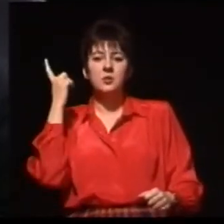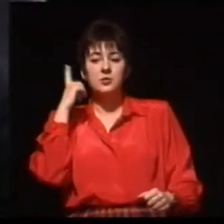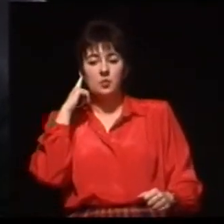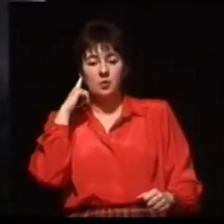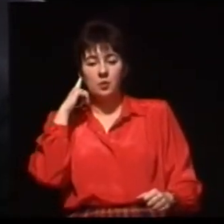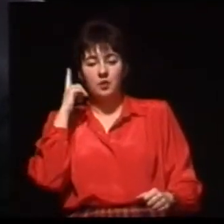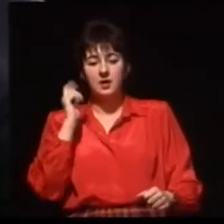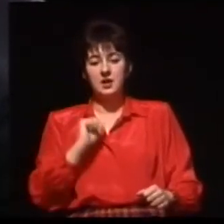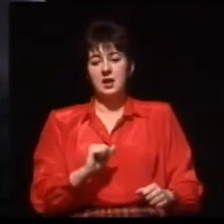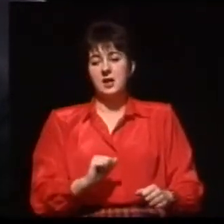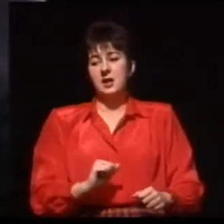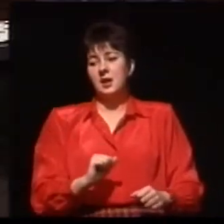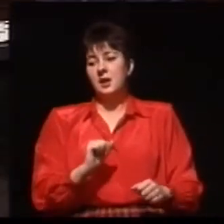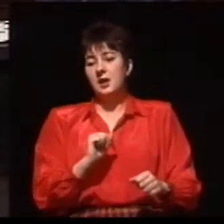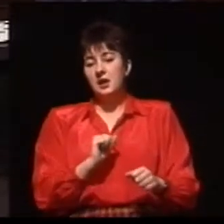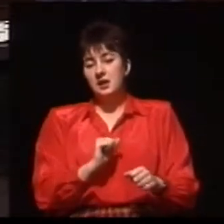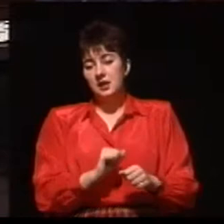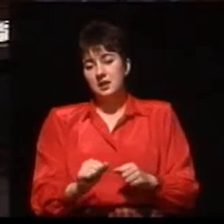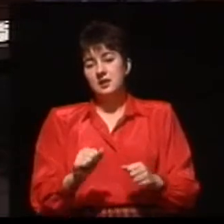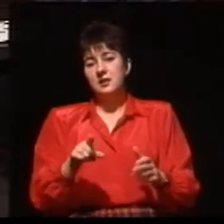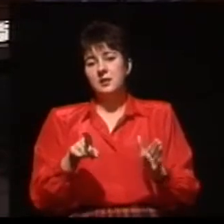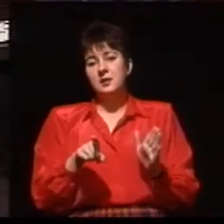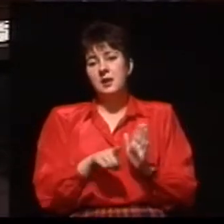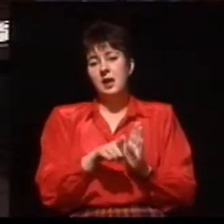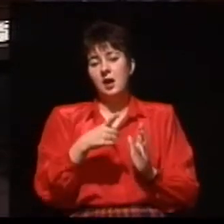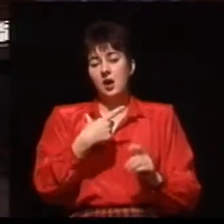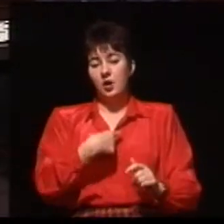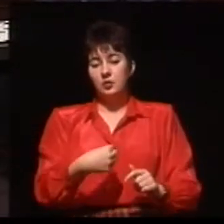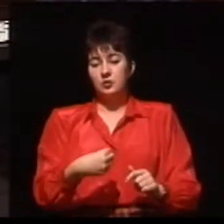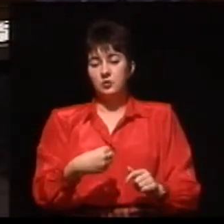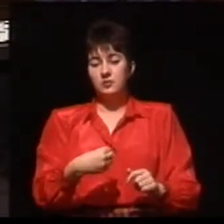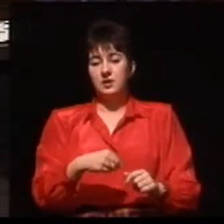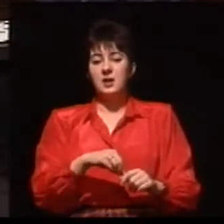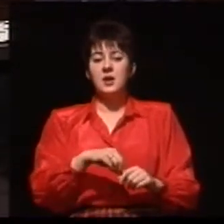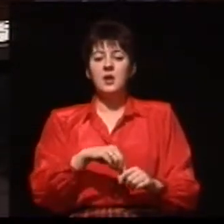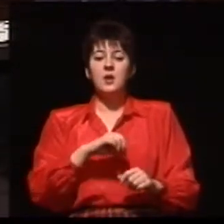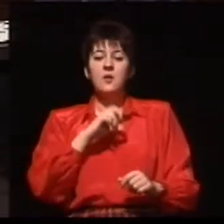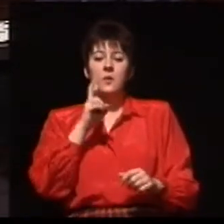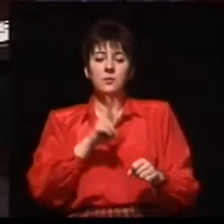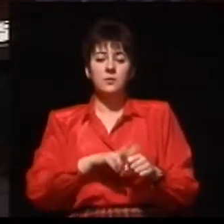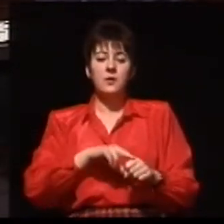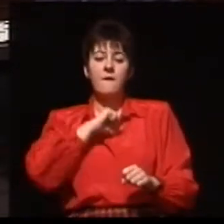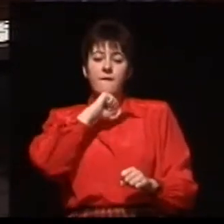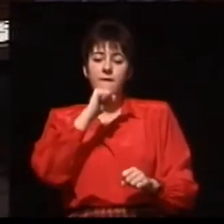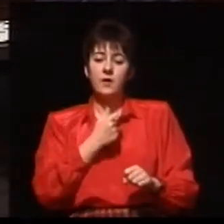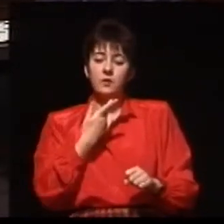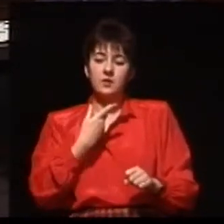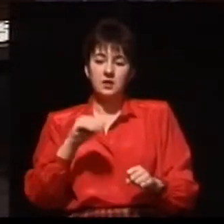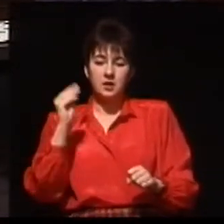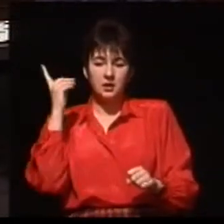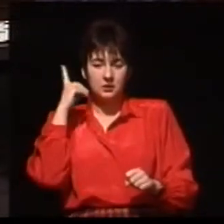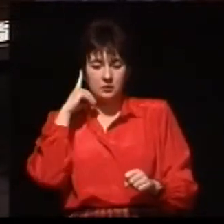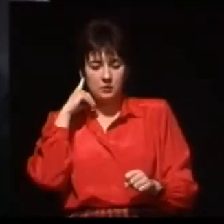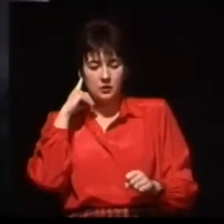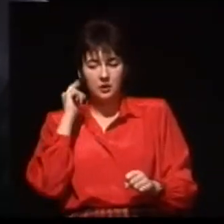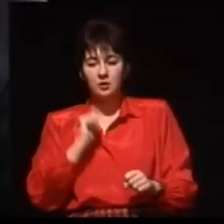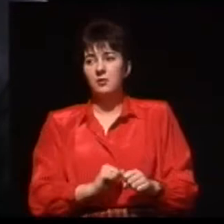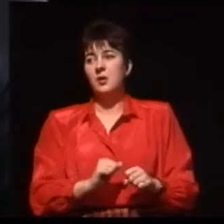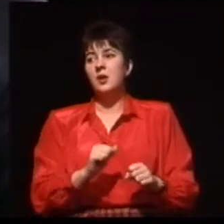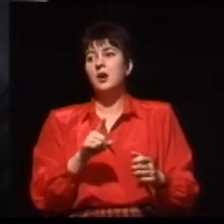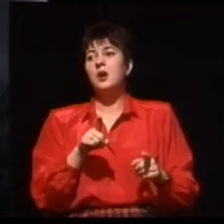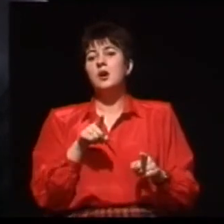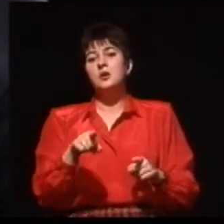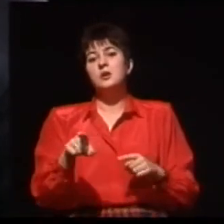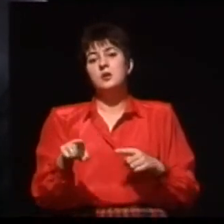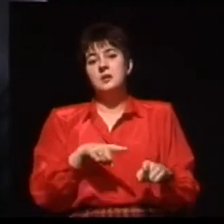całkowicie niesłyszących i stanowi szansę dla osób całkowicie niesłyszących, to znaczy dla tych, dla których klasyczne aparaty